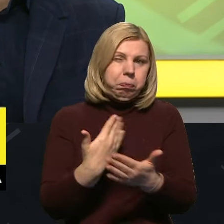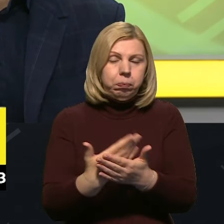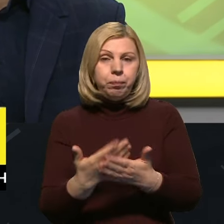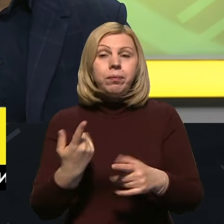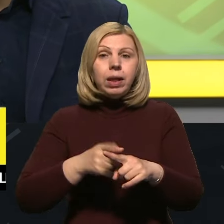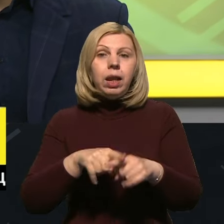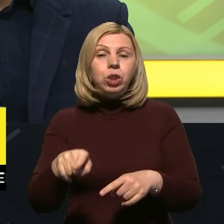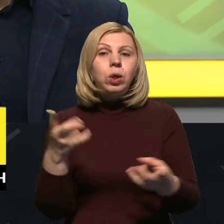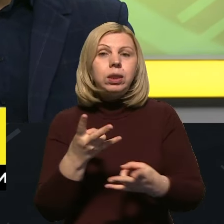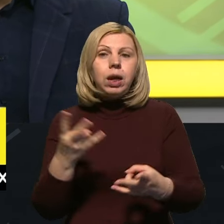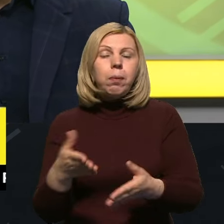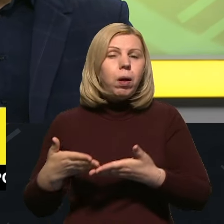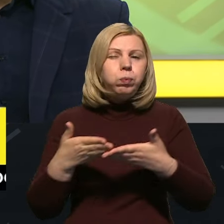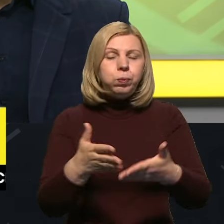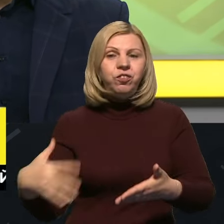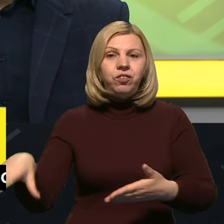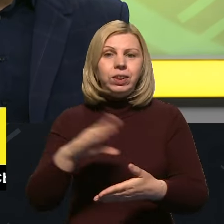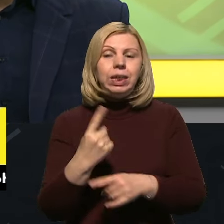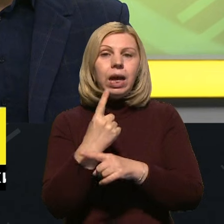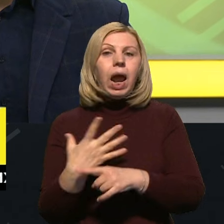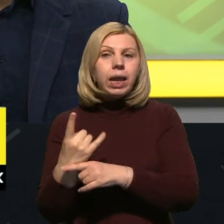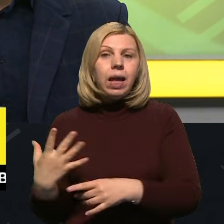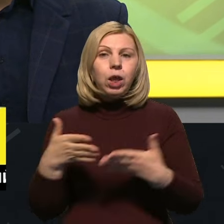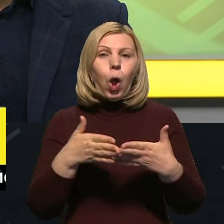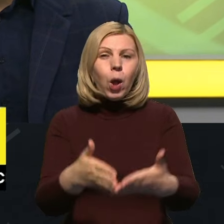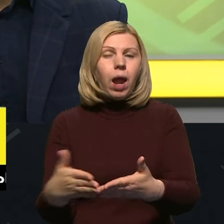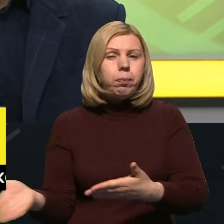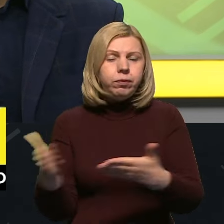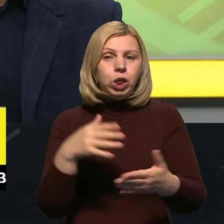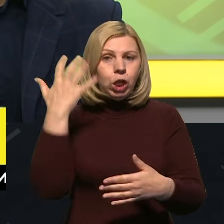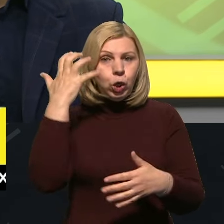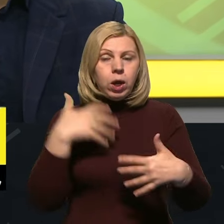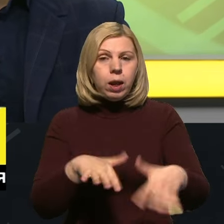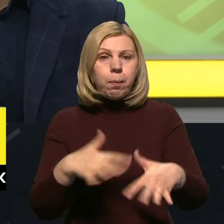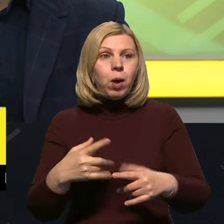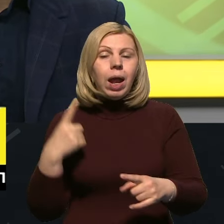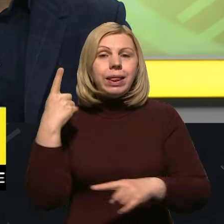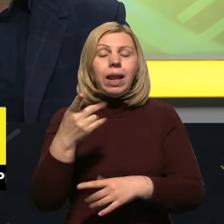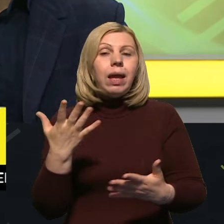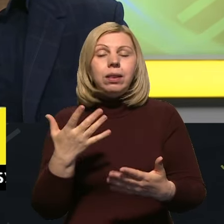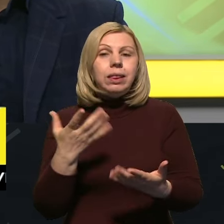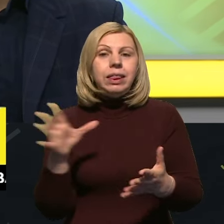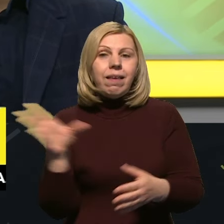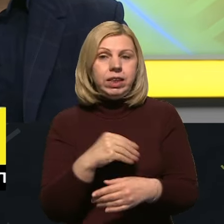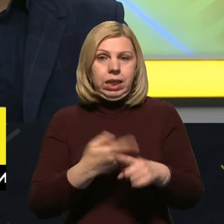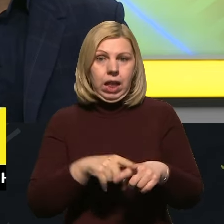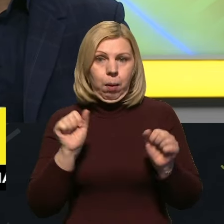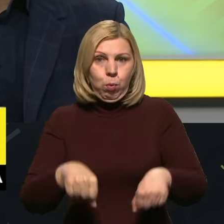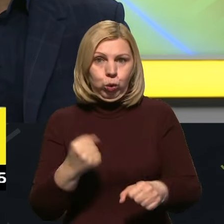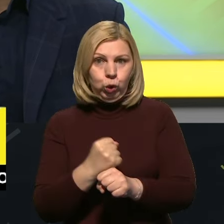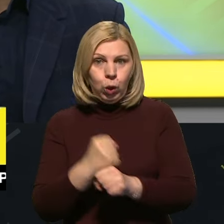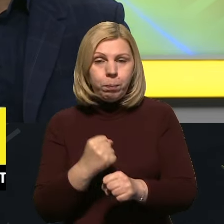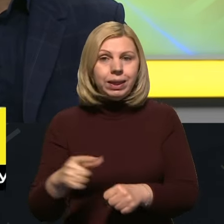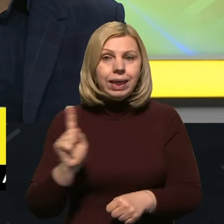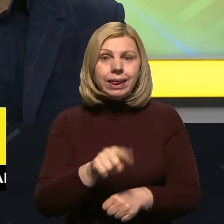для цього йому треба вивезти всі свої ракети носії калібри, які в нього є на Чорному морі. Далеко не всі з них здатні це зробити, тому що